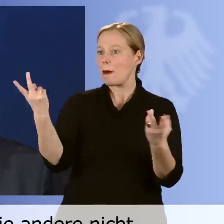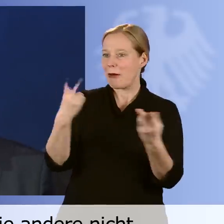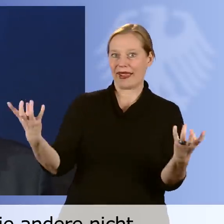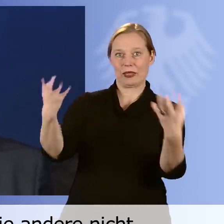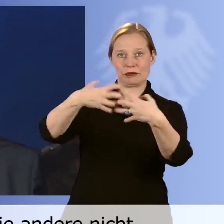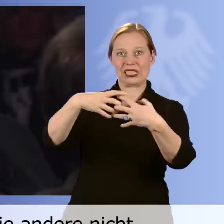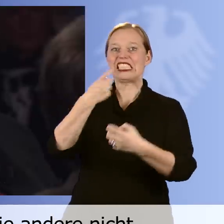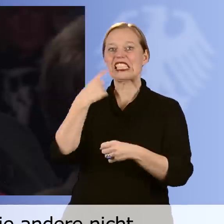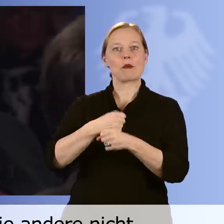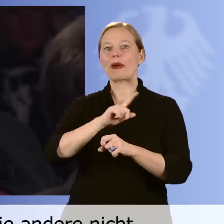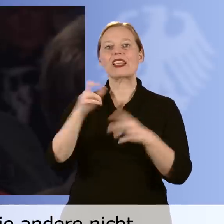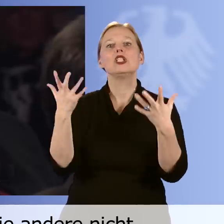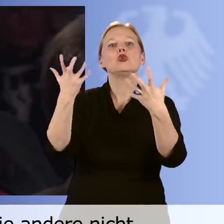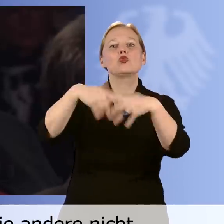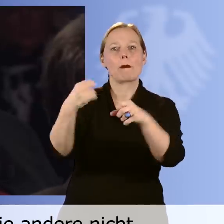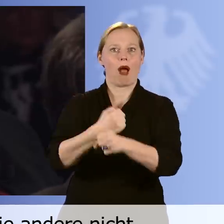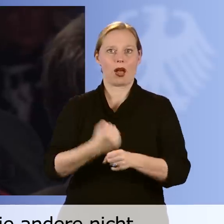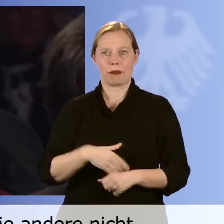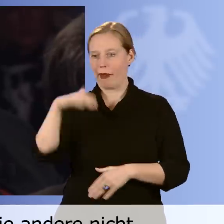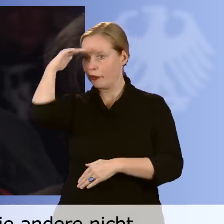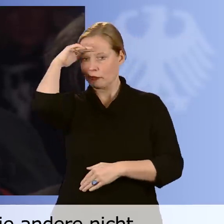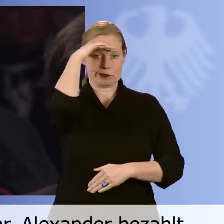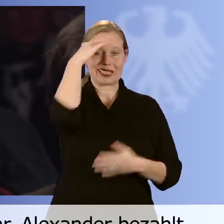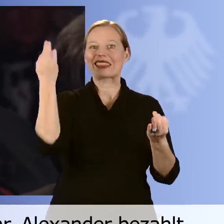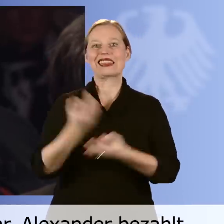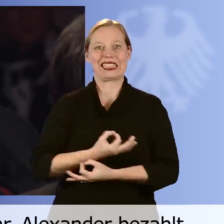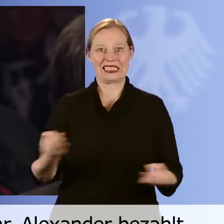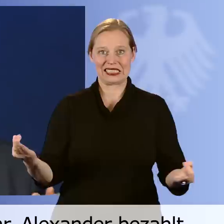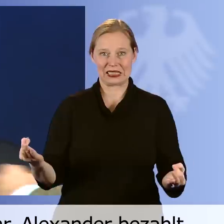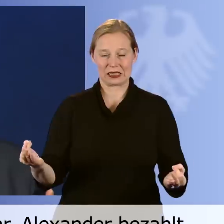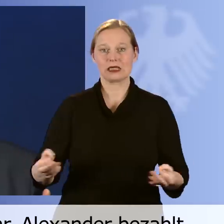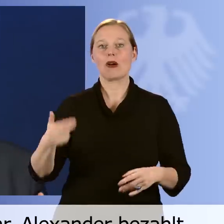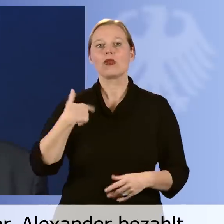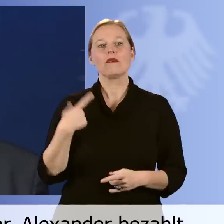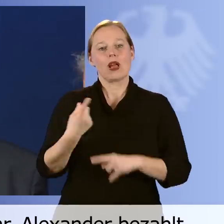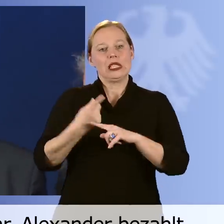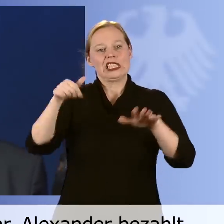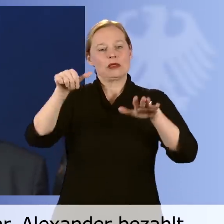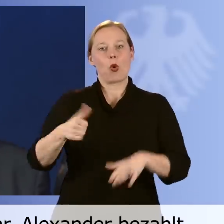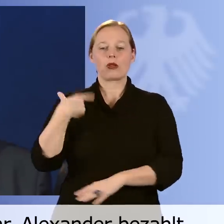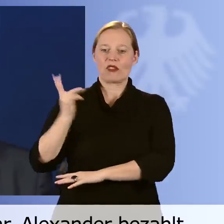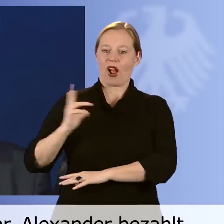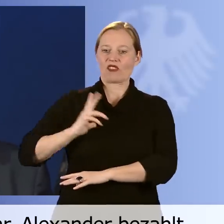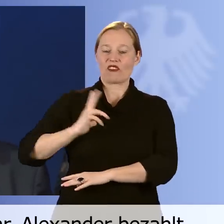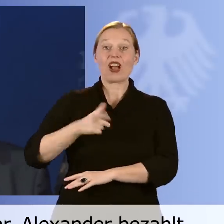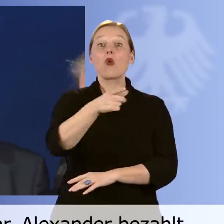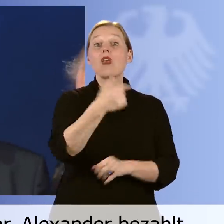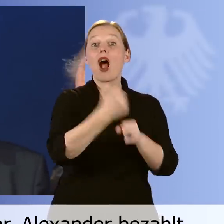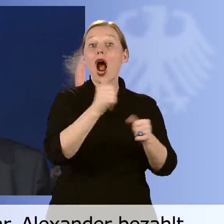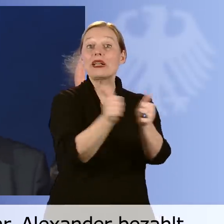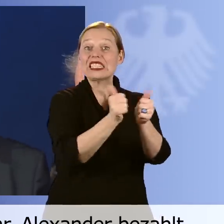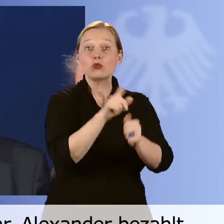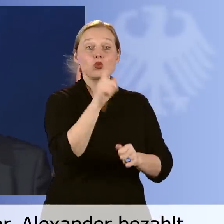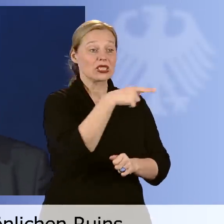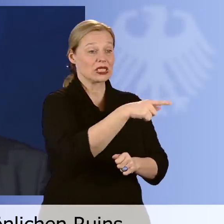Die eine wird zugemacht, die andere wird nicht automatisch geöffnet. Da gibt es keine Verzahnung. Wir sitzen da ein halbes Jahr. Alexander bezahlt seine Arbeitsassistenten